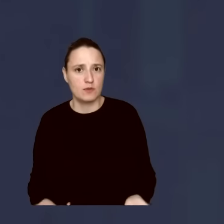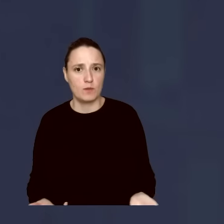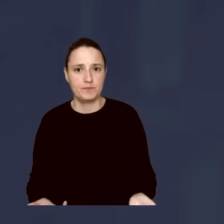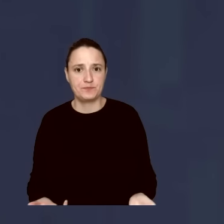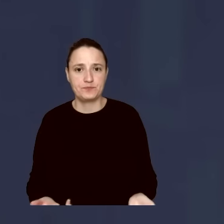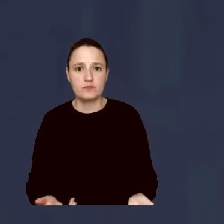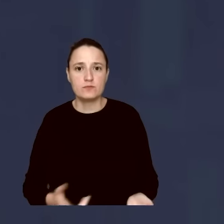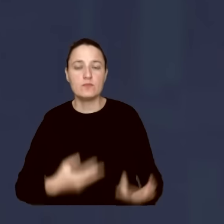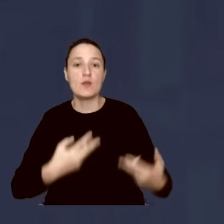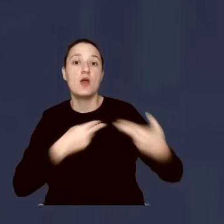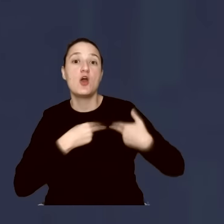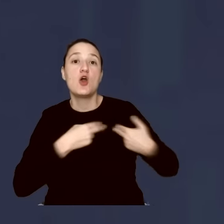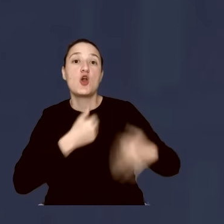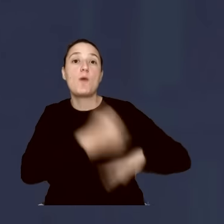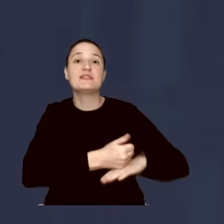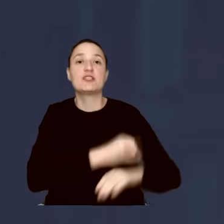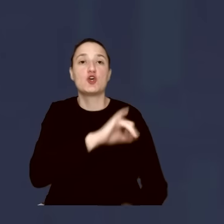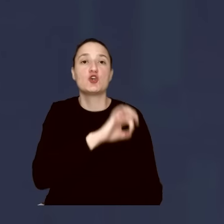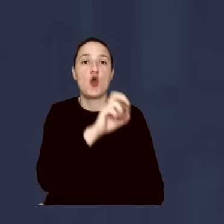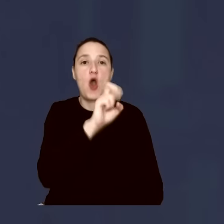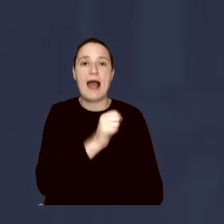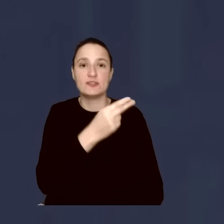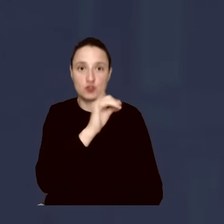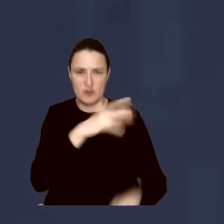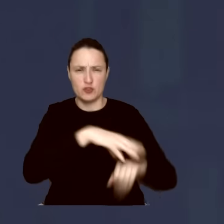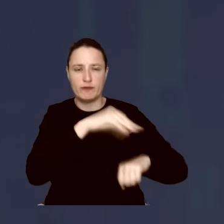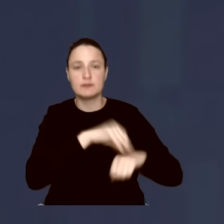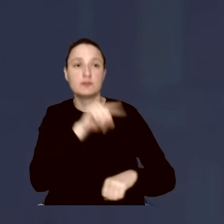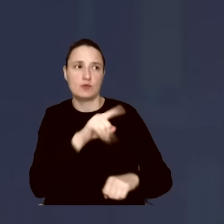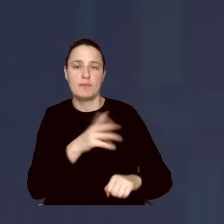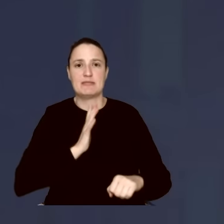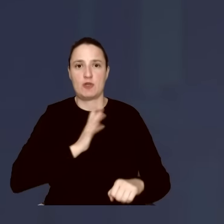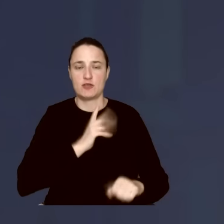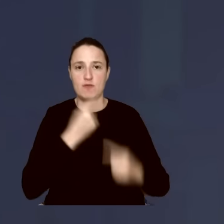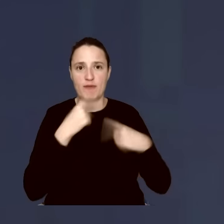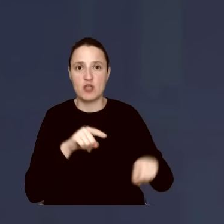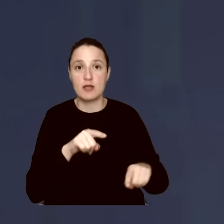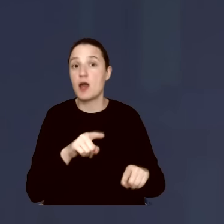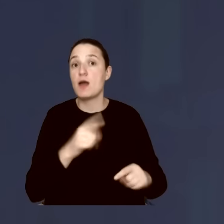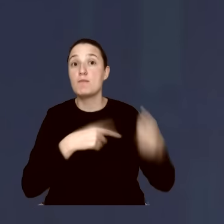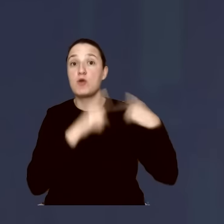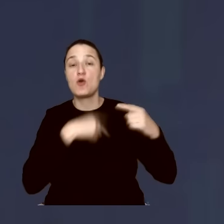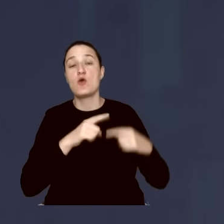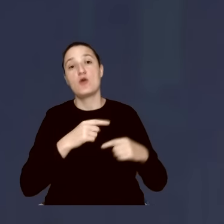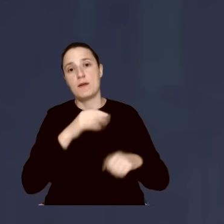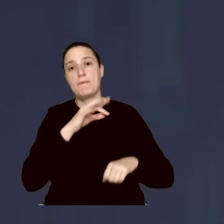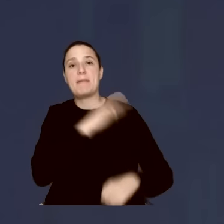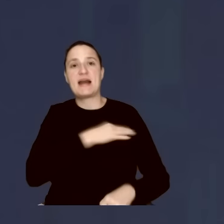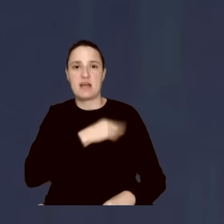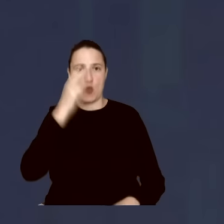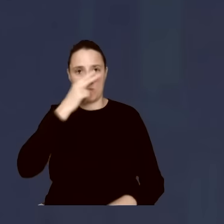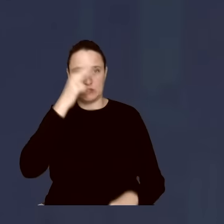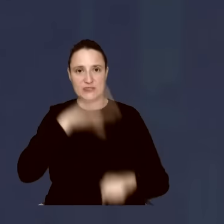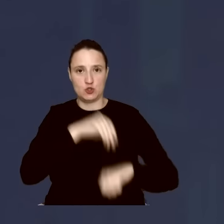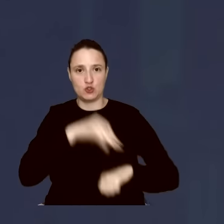Komisarz Johanssonowa, Johansson ze Szwecji, odpowiedzialna za bezpieczeństwo, wywodzi się z partii komunistycznej szwedzkiej. Partii